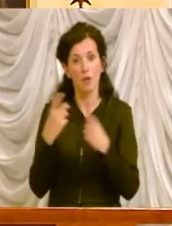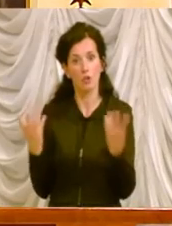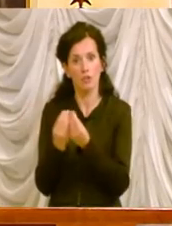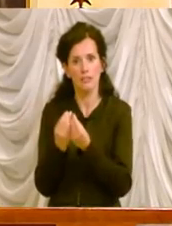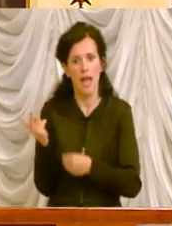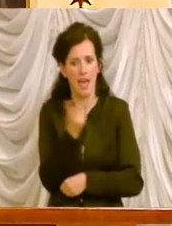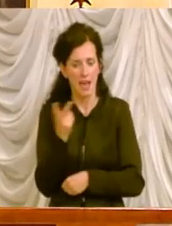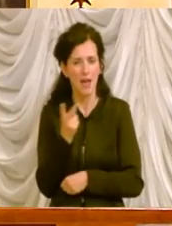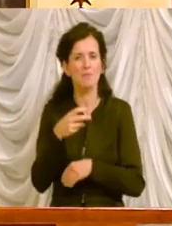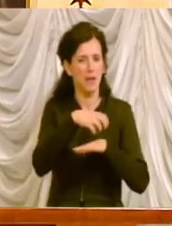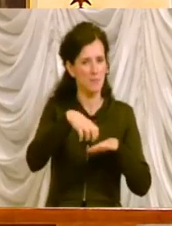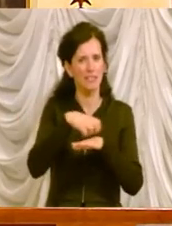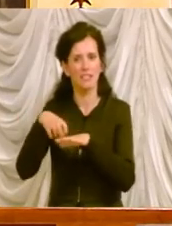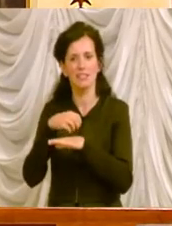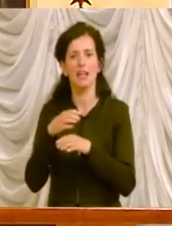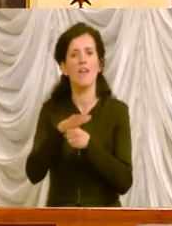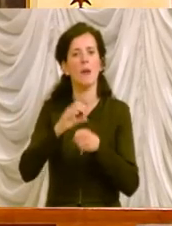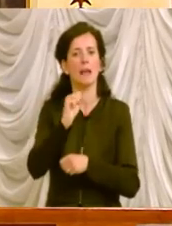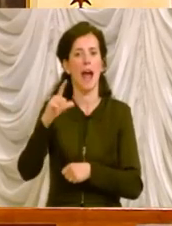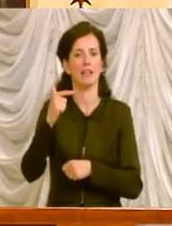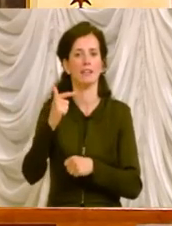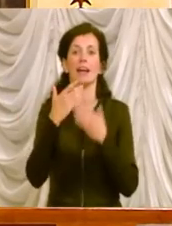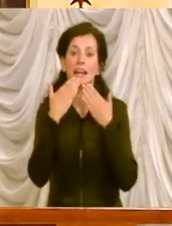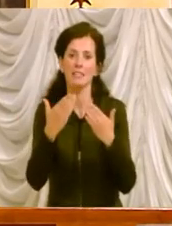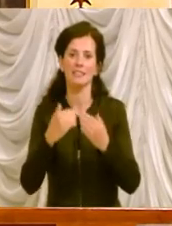raggiungimento, per questo Family Act. Grazie.